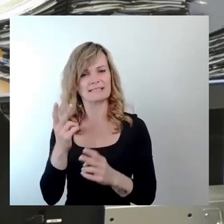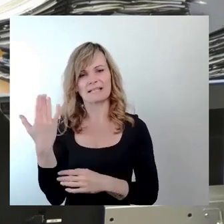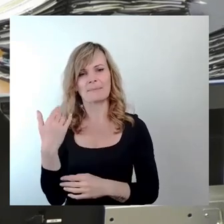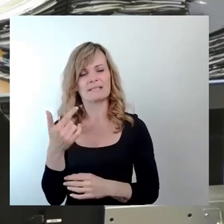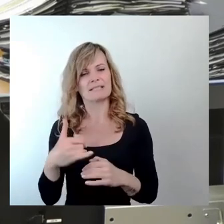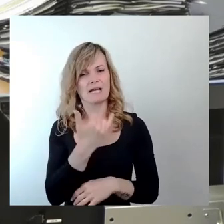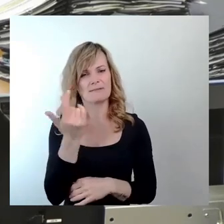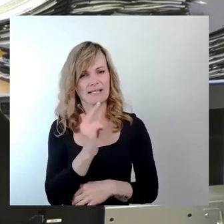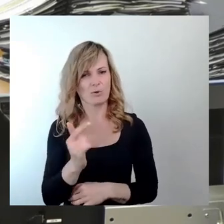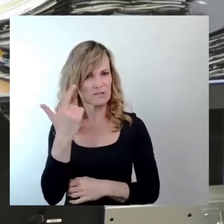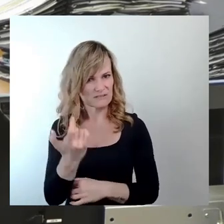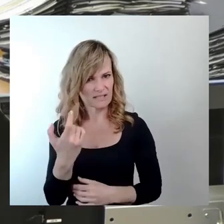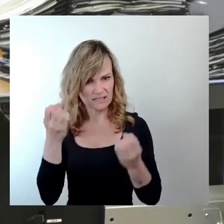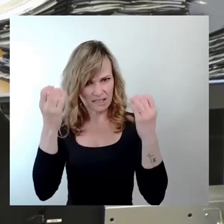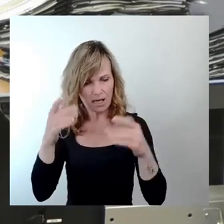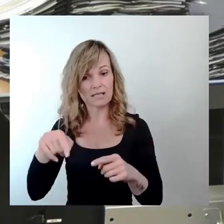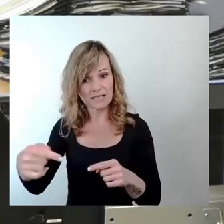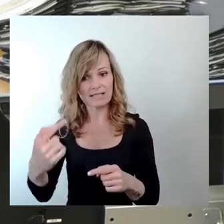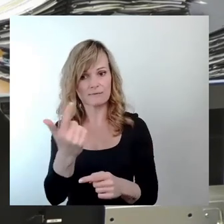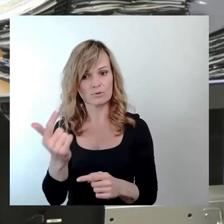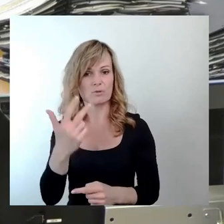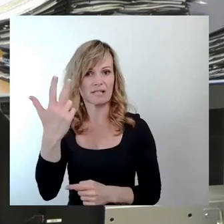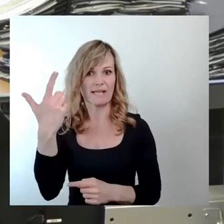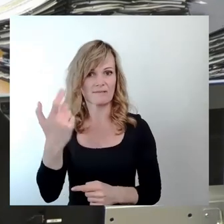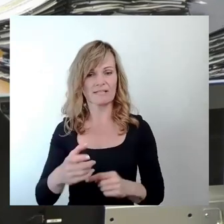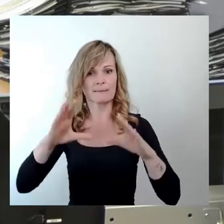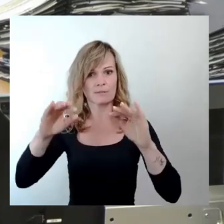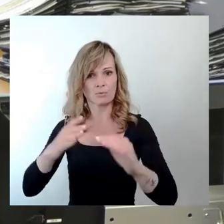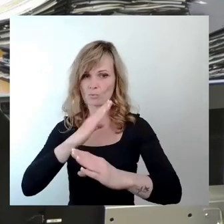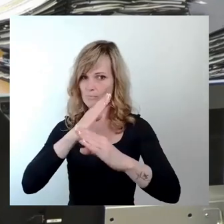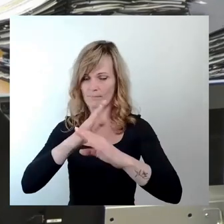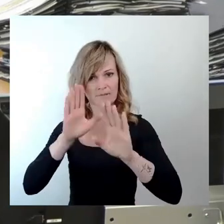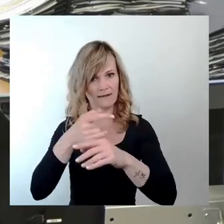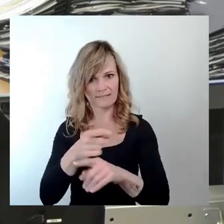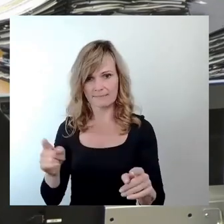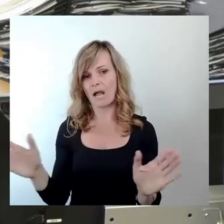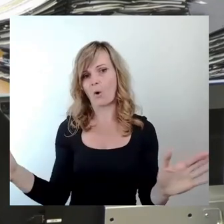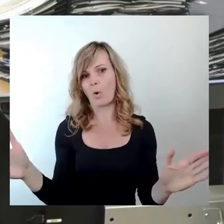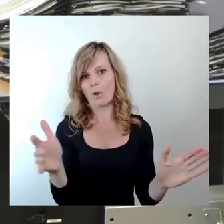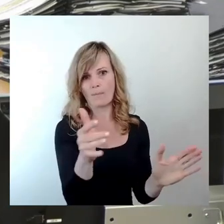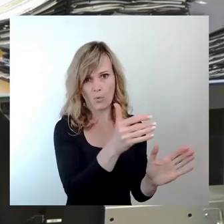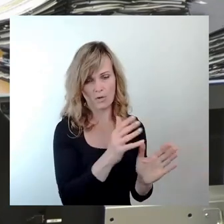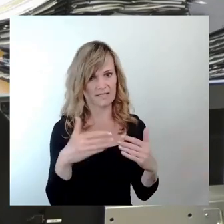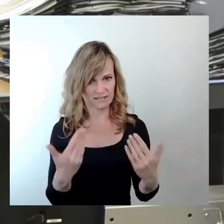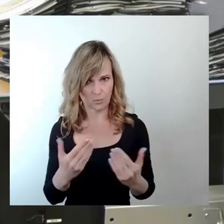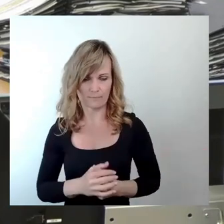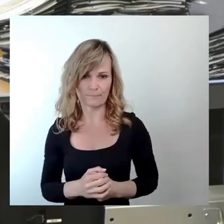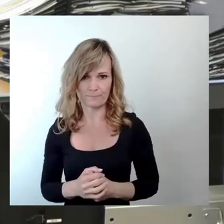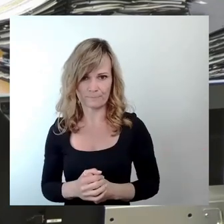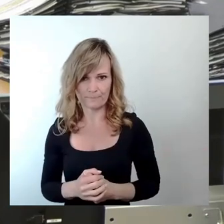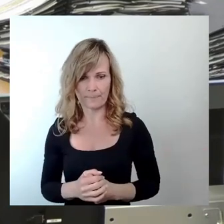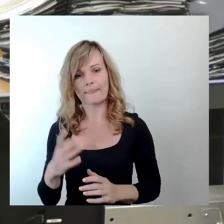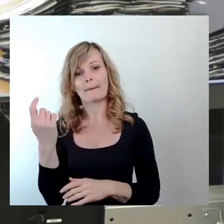2023 dann die Nutzungsuntersagung und Räumung angeordnet wurde. Der Betrieb der